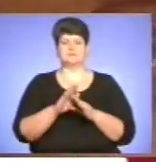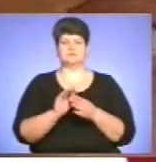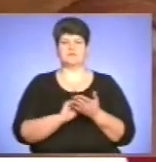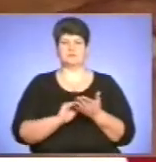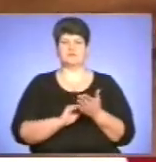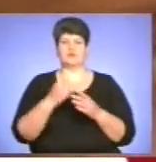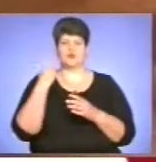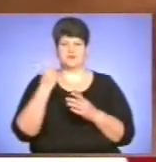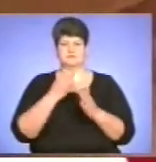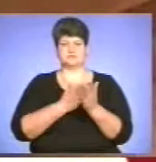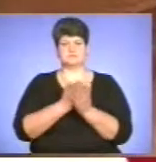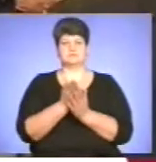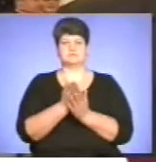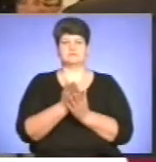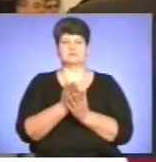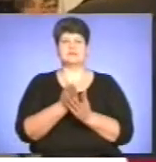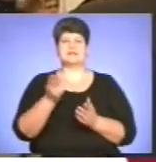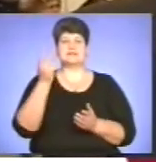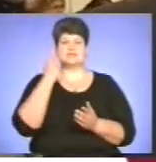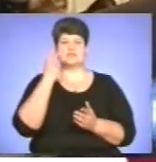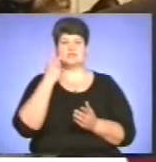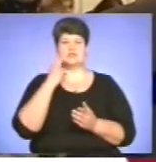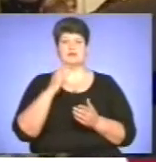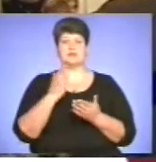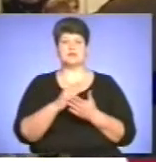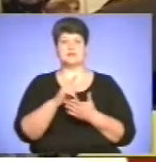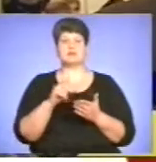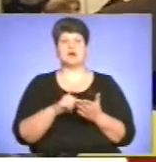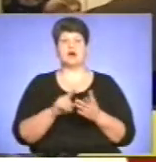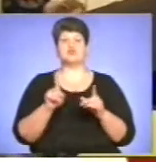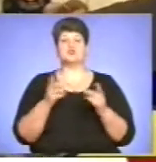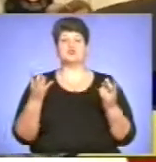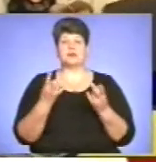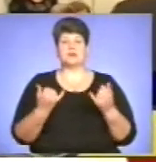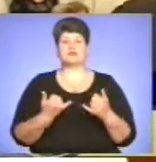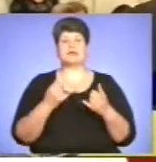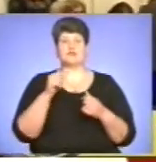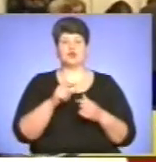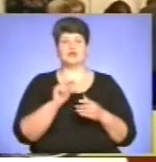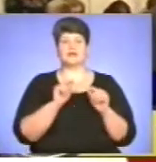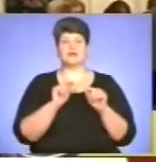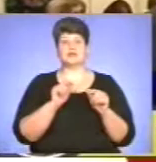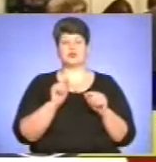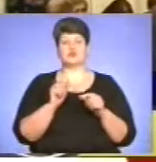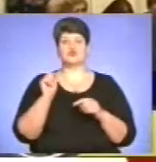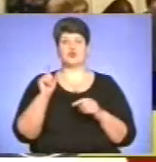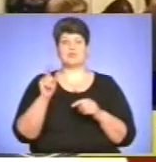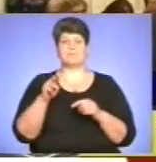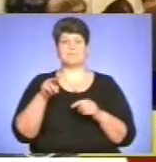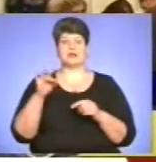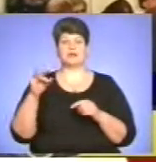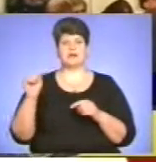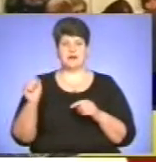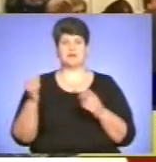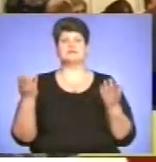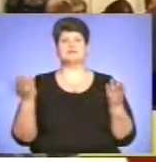один підхід – до авторів. Завжди звучить питання, а що потрібно для того, щоб надрукуватися у «Золотій пекторалі»? Треба